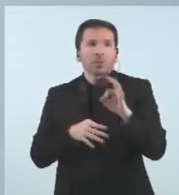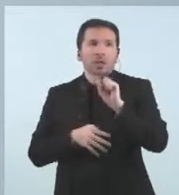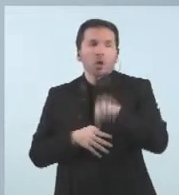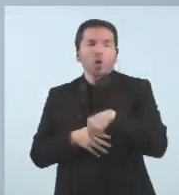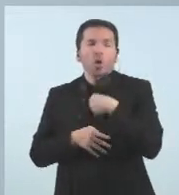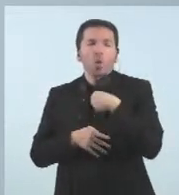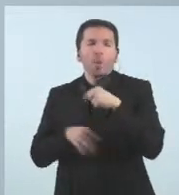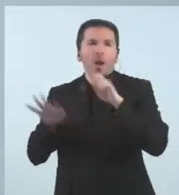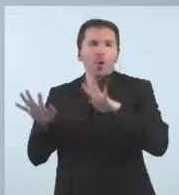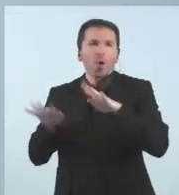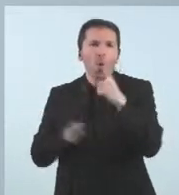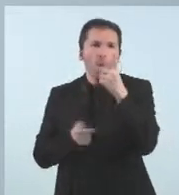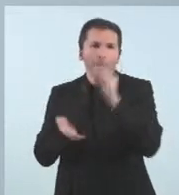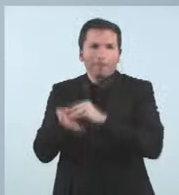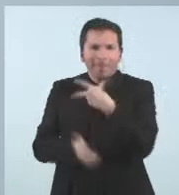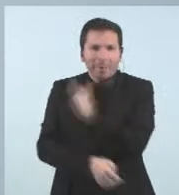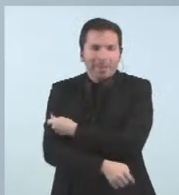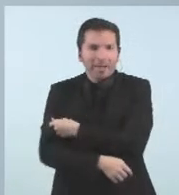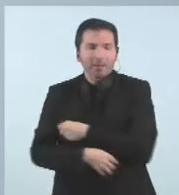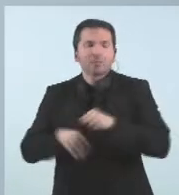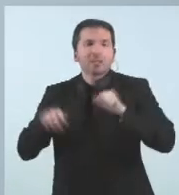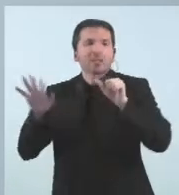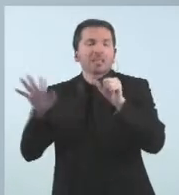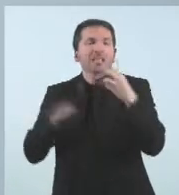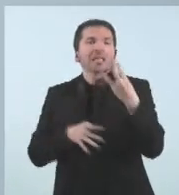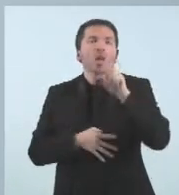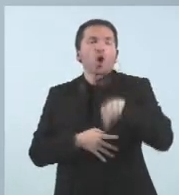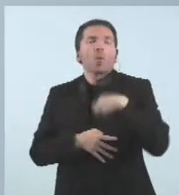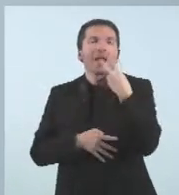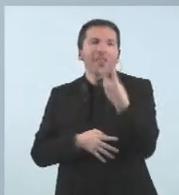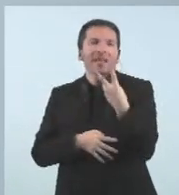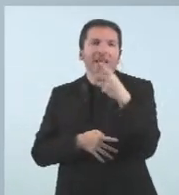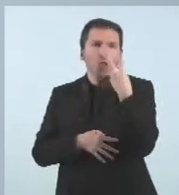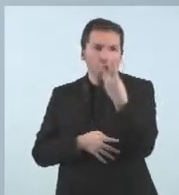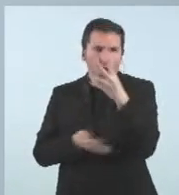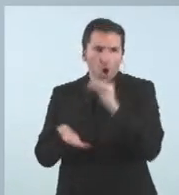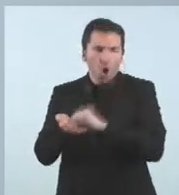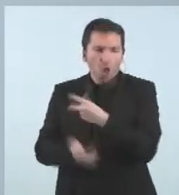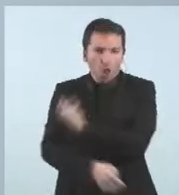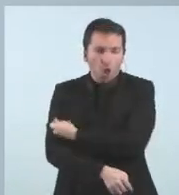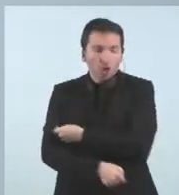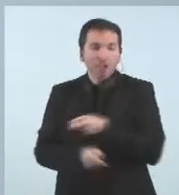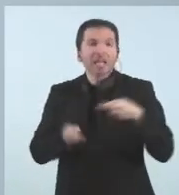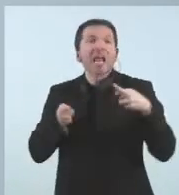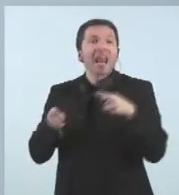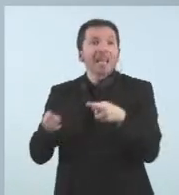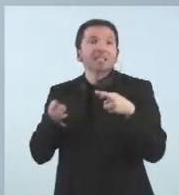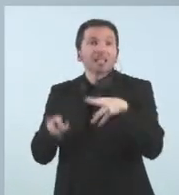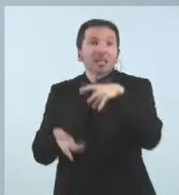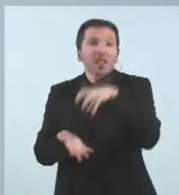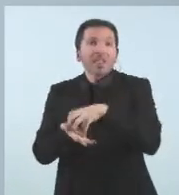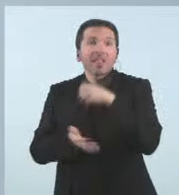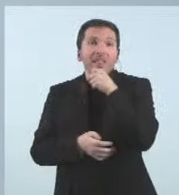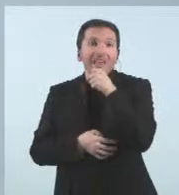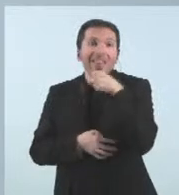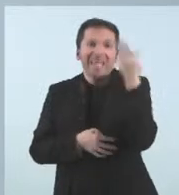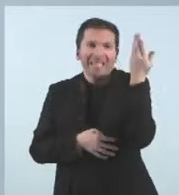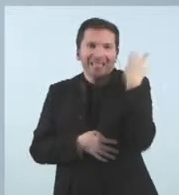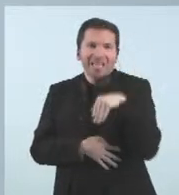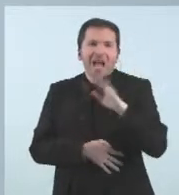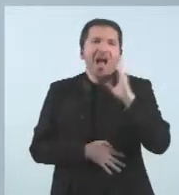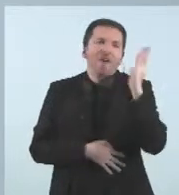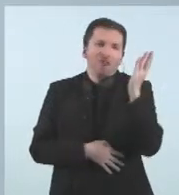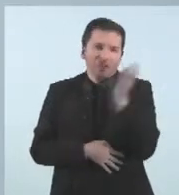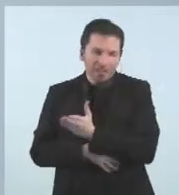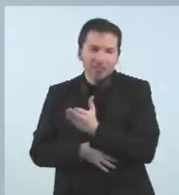dosi, 67,3% en dues dosis. Els centres sociosanitaris ja estan afectats per la variant Omicron de forma